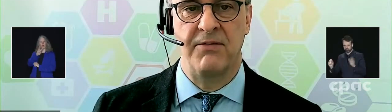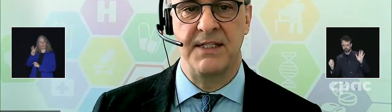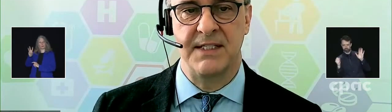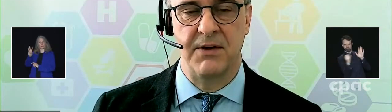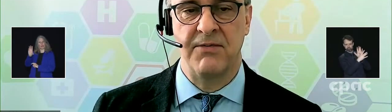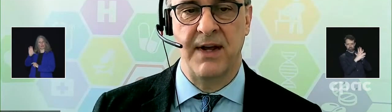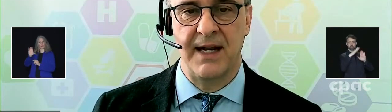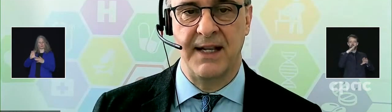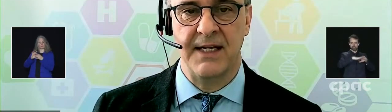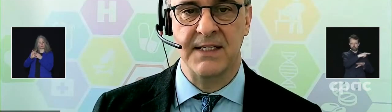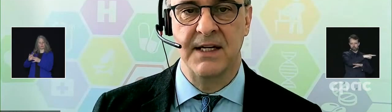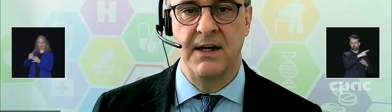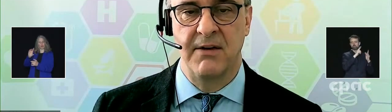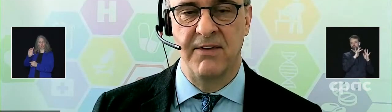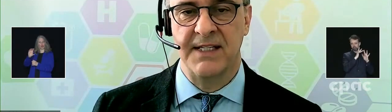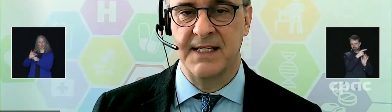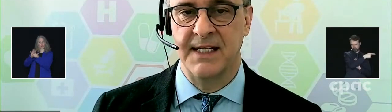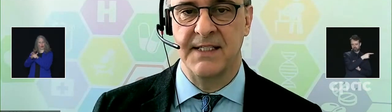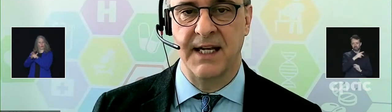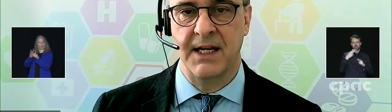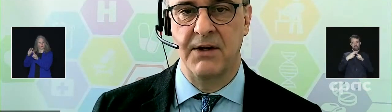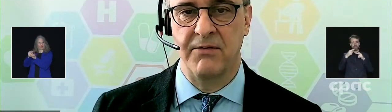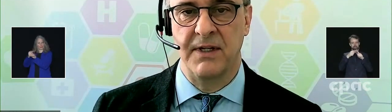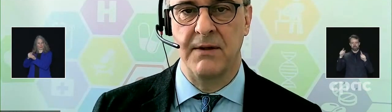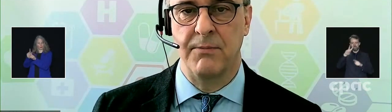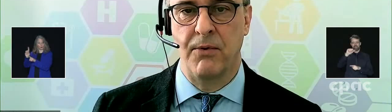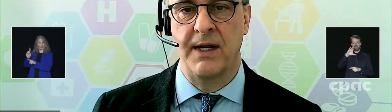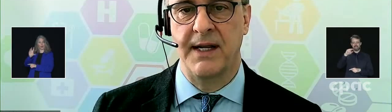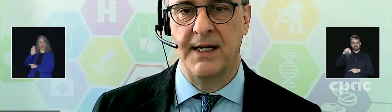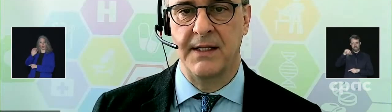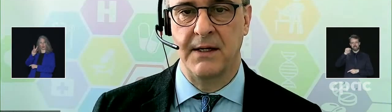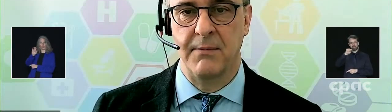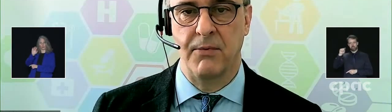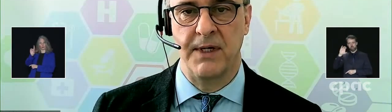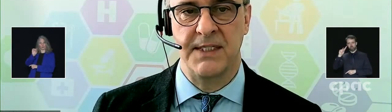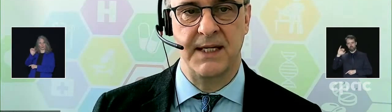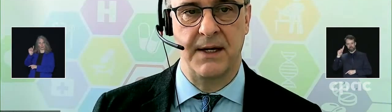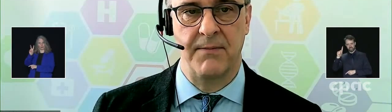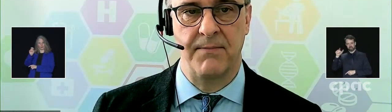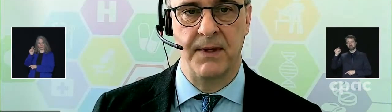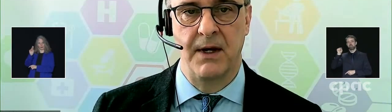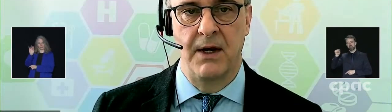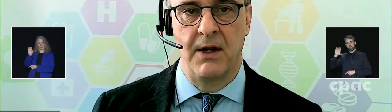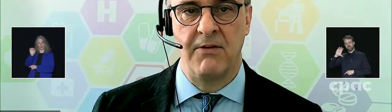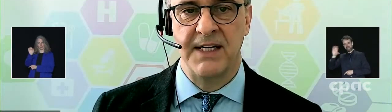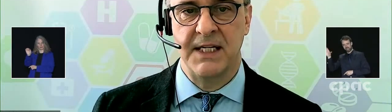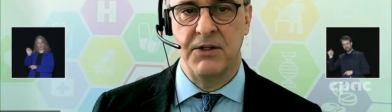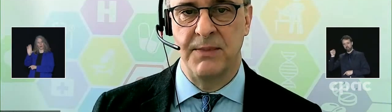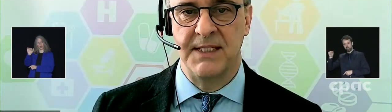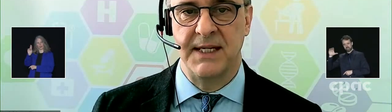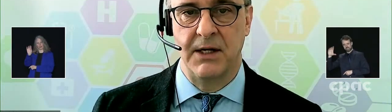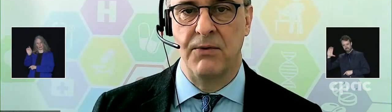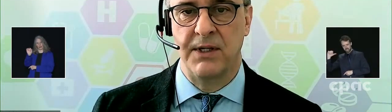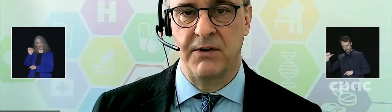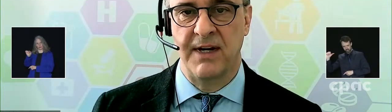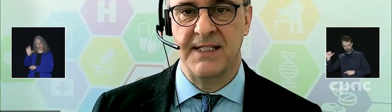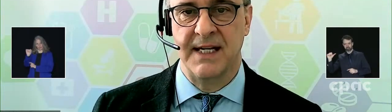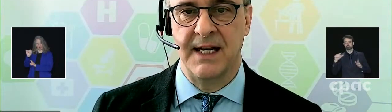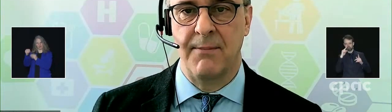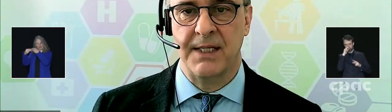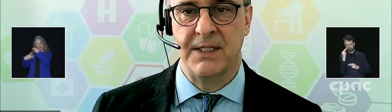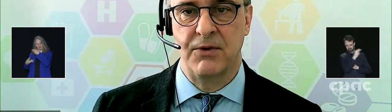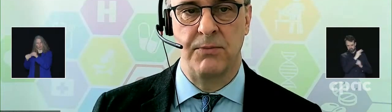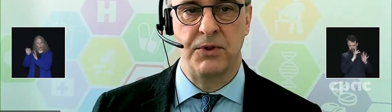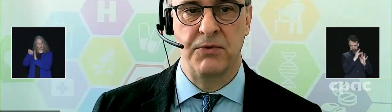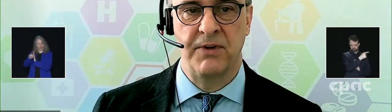contre la COVID-19 à l'adresse vaccin-covid.canada.ca. Le vaccin de Medicago est un